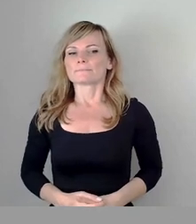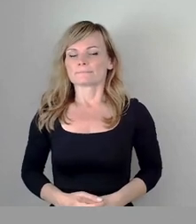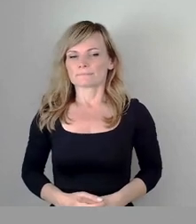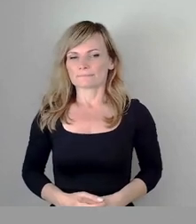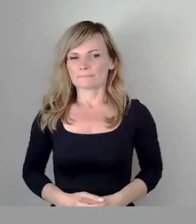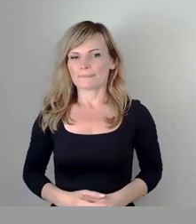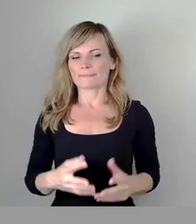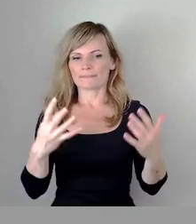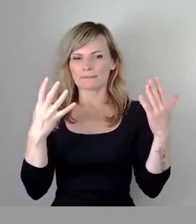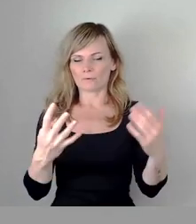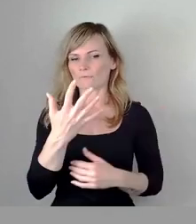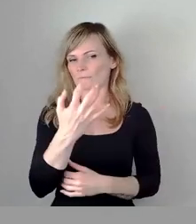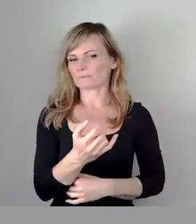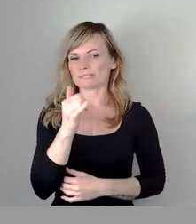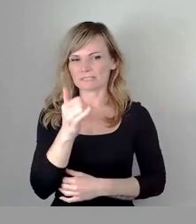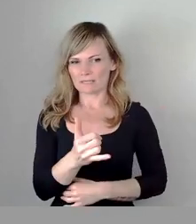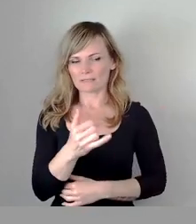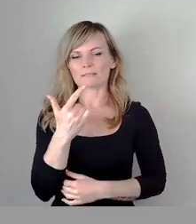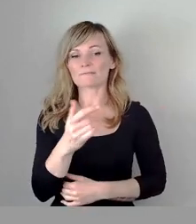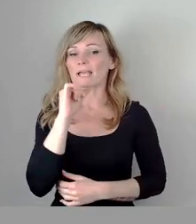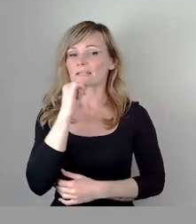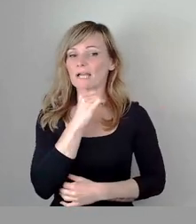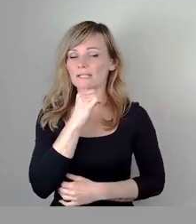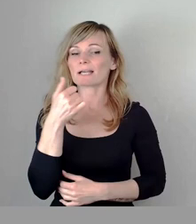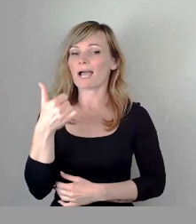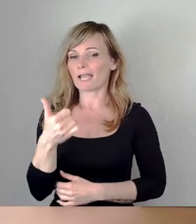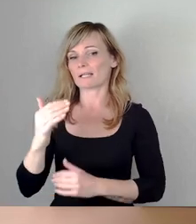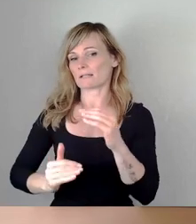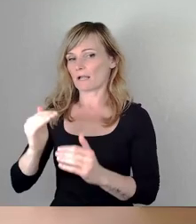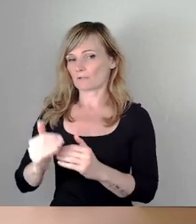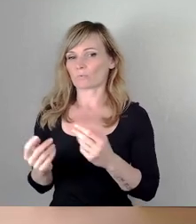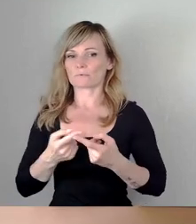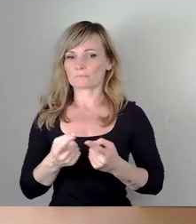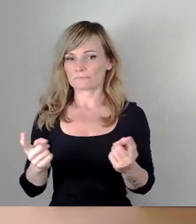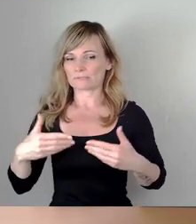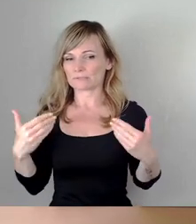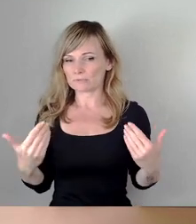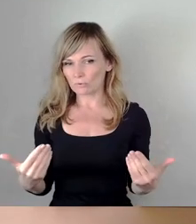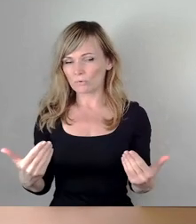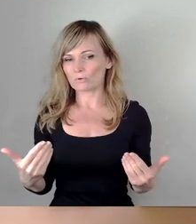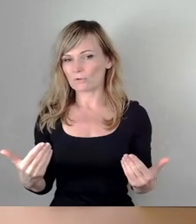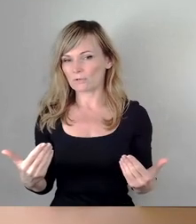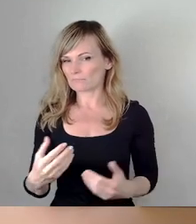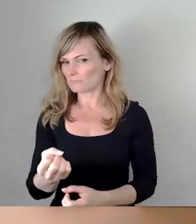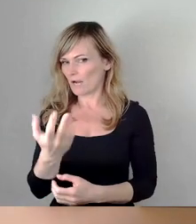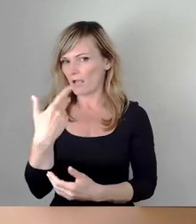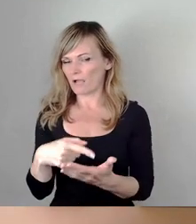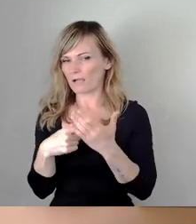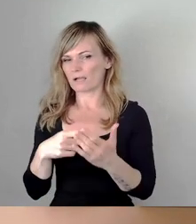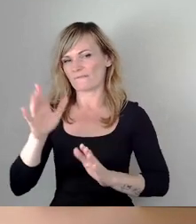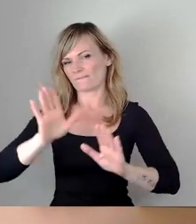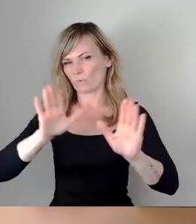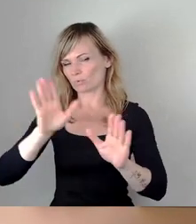59 Ja, stimmen 2 Nein, stimmen 1 Enthaltung, damit ein deutliches Votum. Vielen Dank